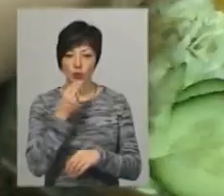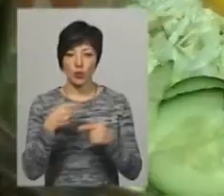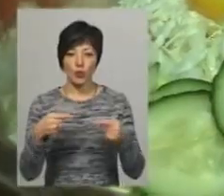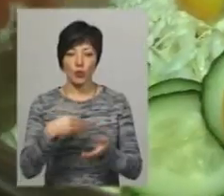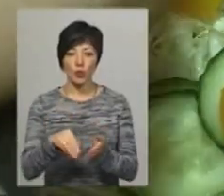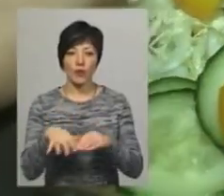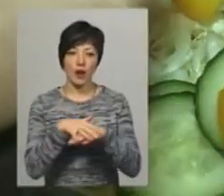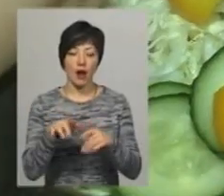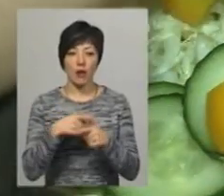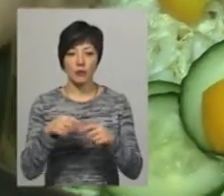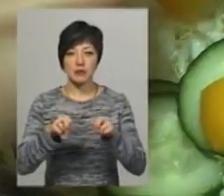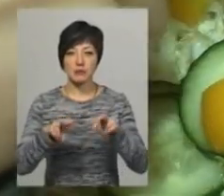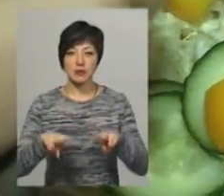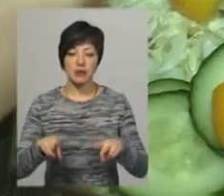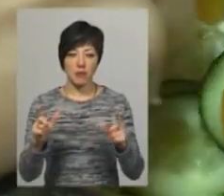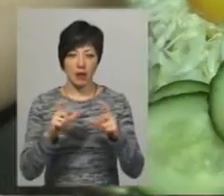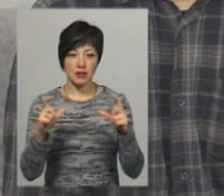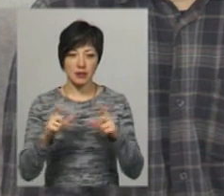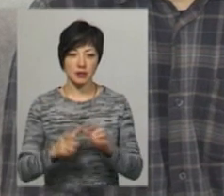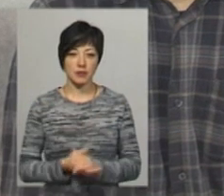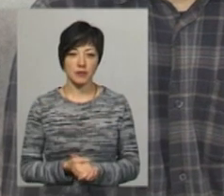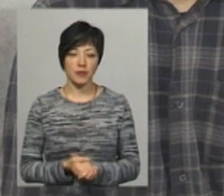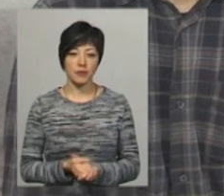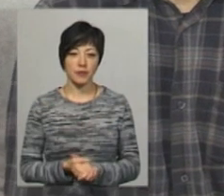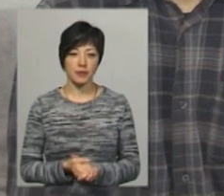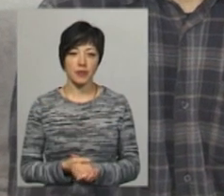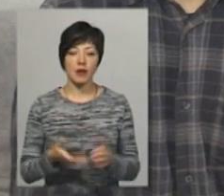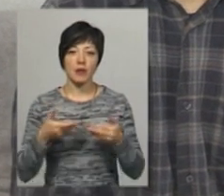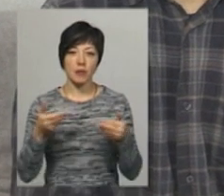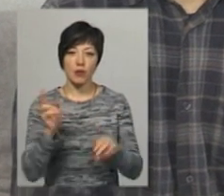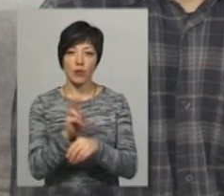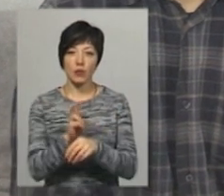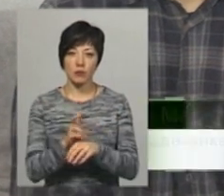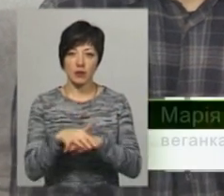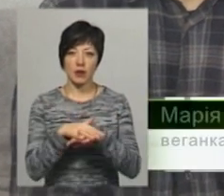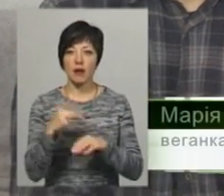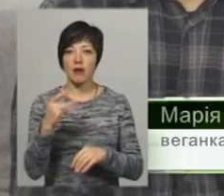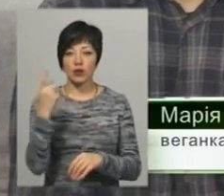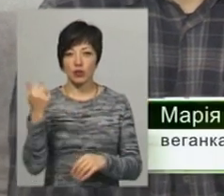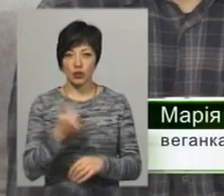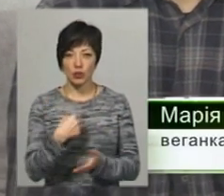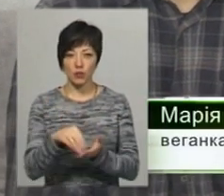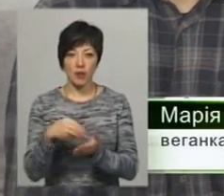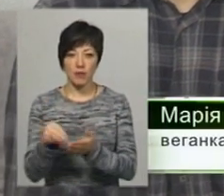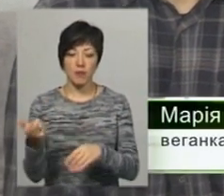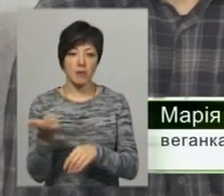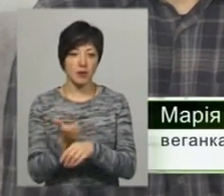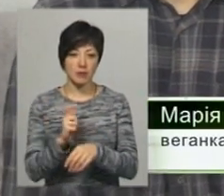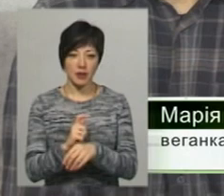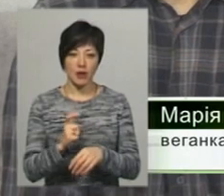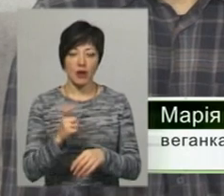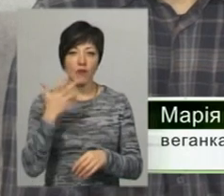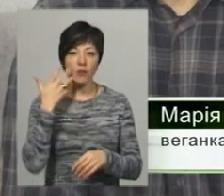купують на ринку або у спеціалізованих магазинах. Ми ходимо на ринок, раз тиждень скупляємося максимально. Це